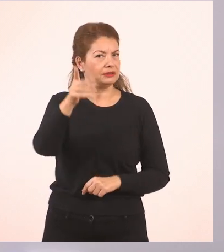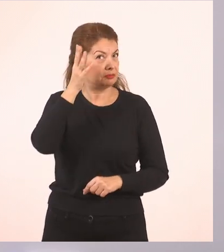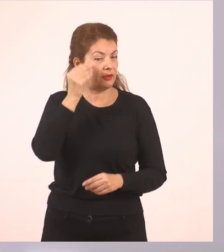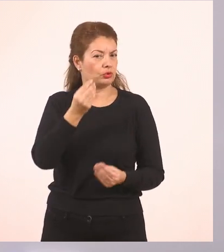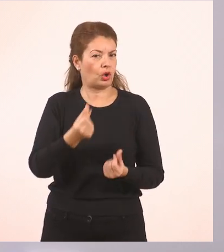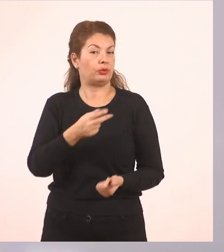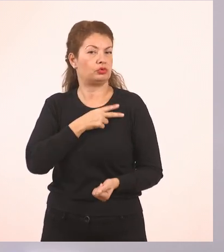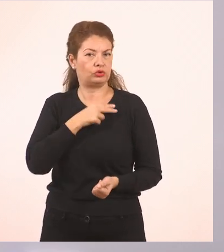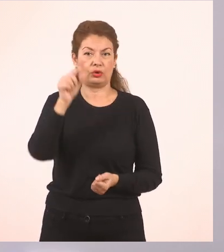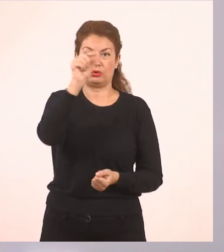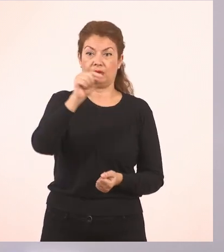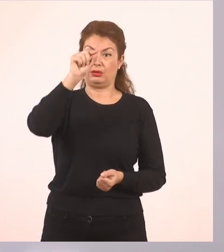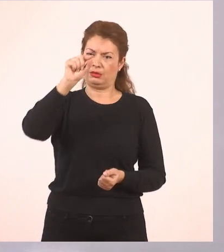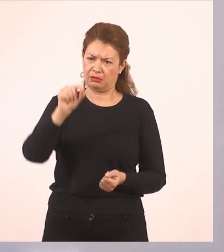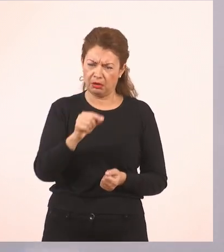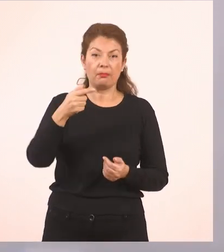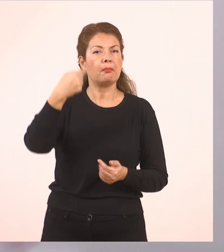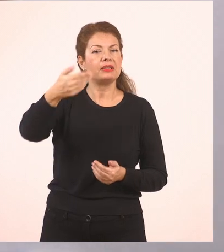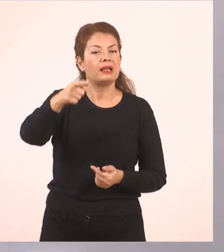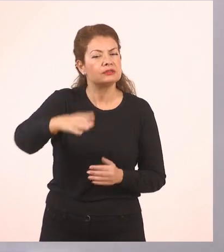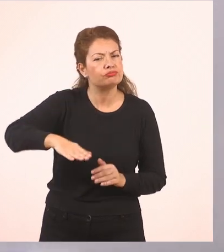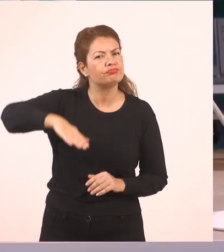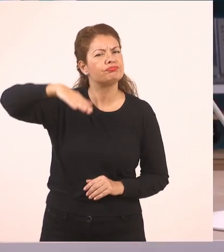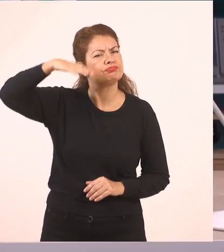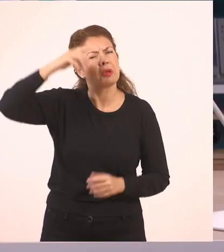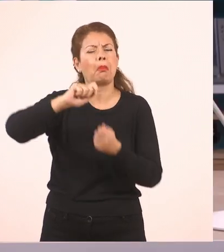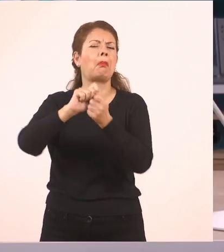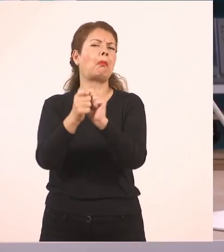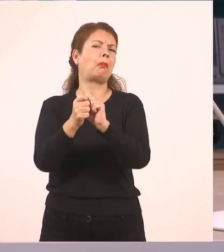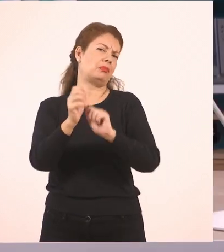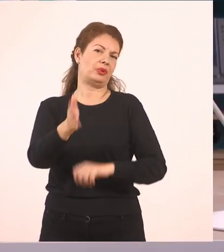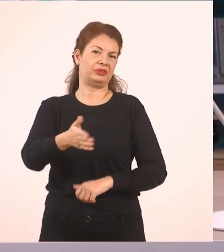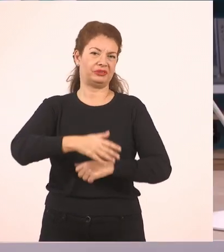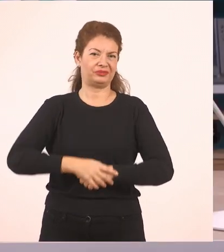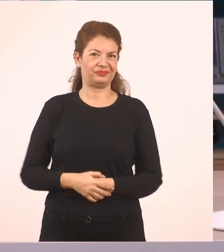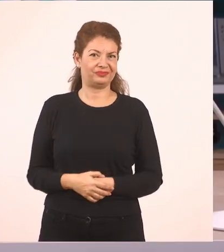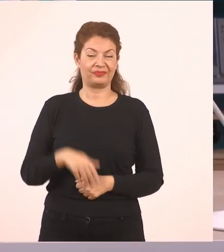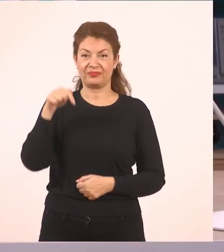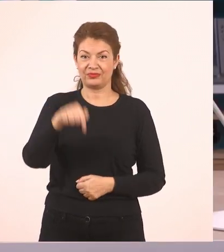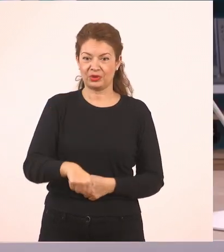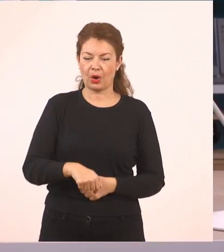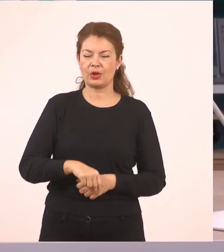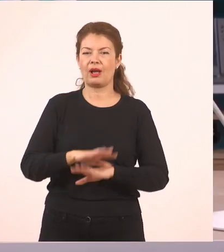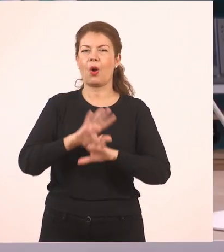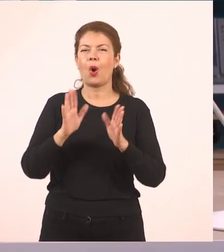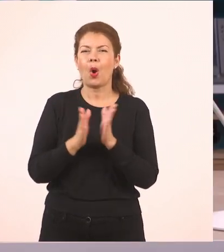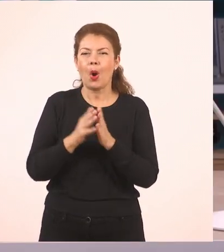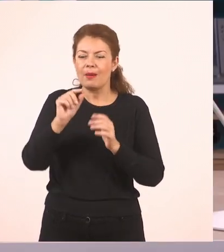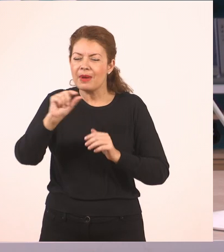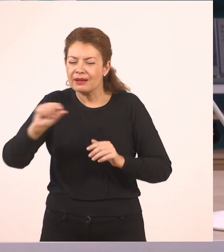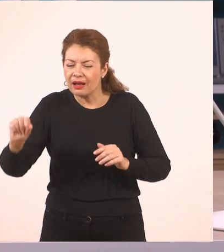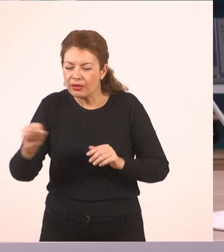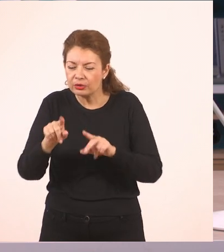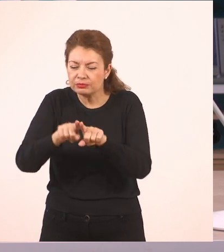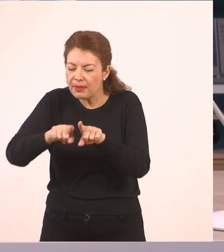και μετά μεγαλώνοντας διαλέγεις. Και ήρθε η μαγική στιγμή που θα πιάσω όλους τους μαρκαδώρους στα χέρια μου.